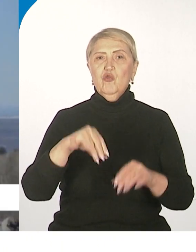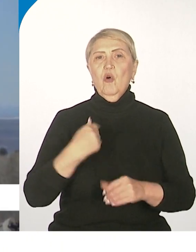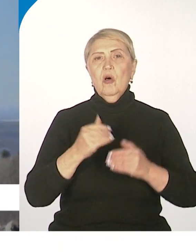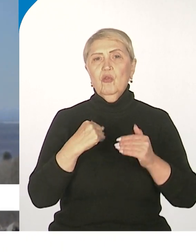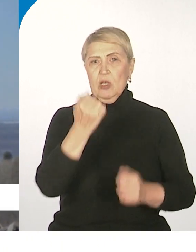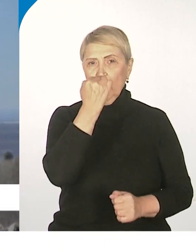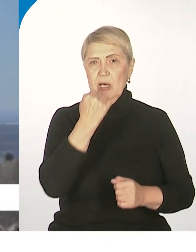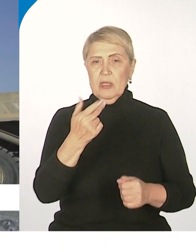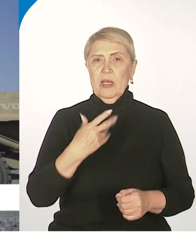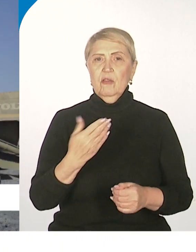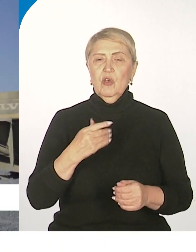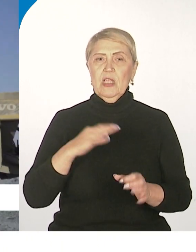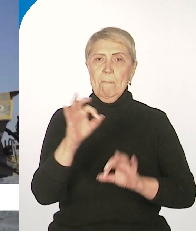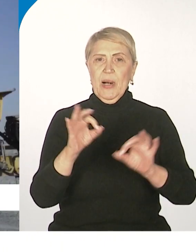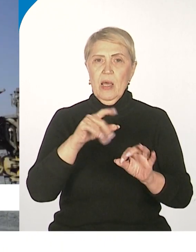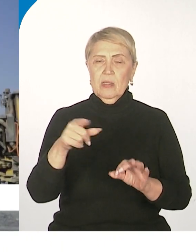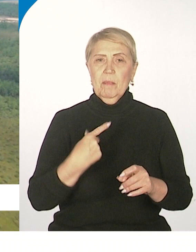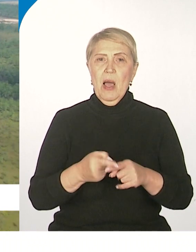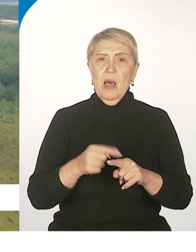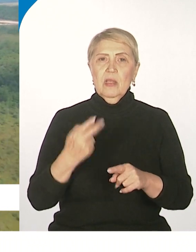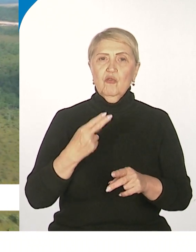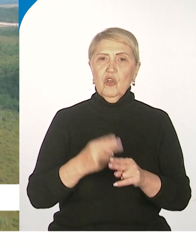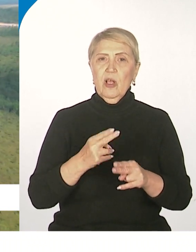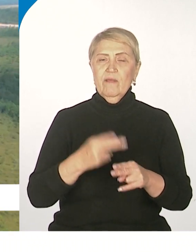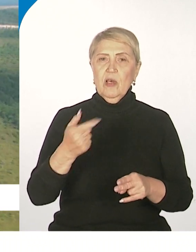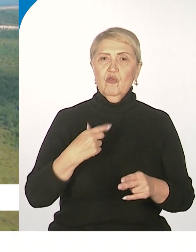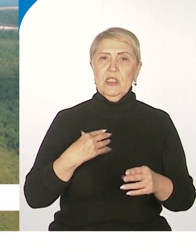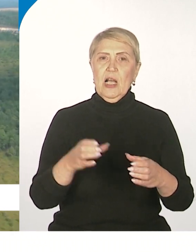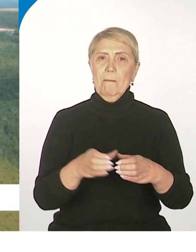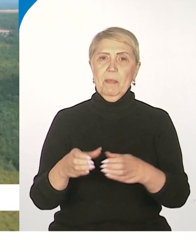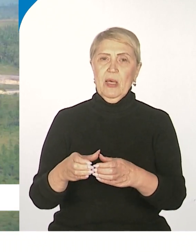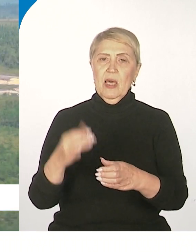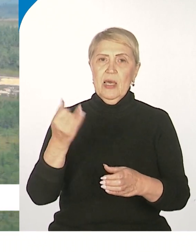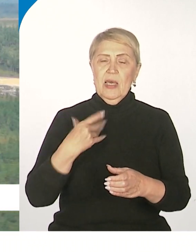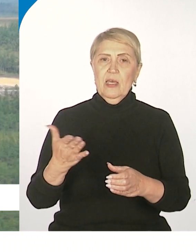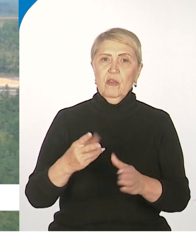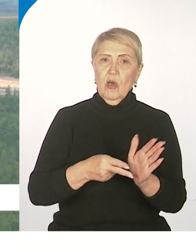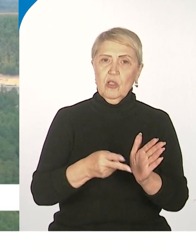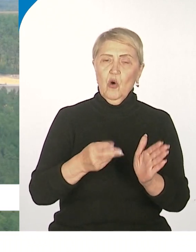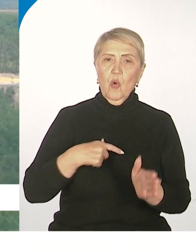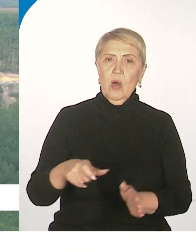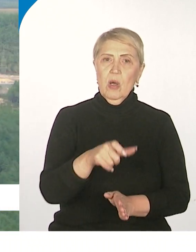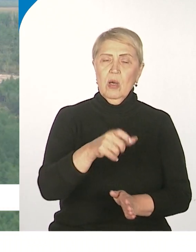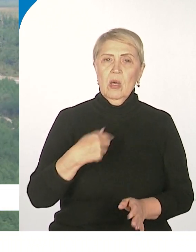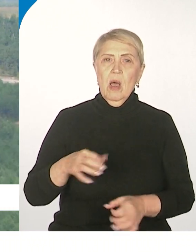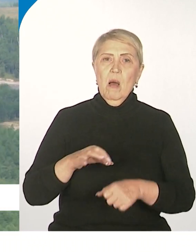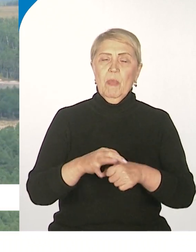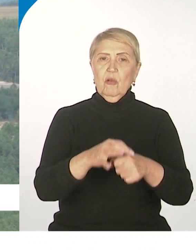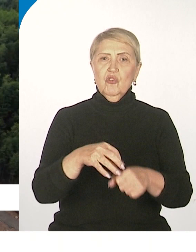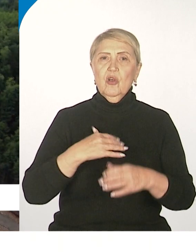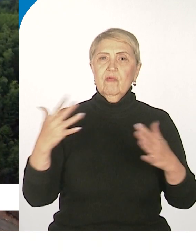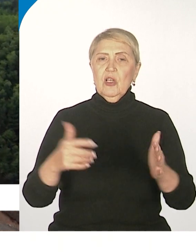Малмышский ГОК, Амурский оловянный металлургический комбинат и Тихоокеанская железная дорога. Проложено свыше 270